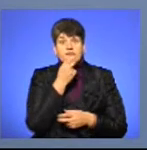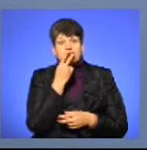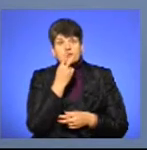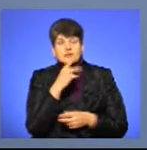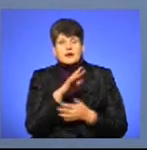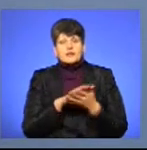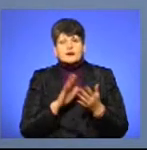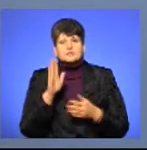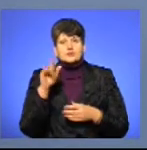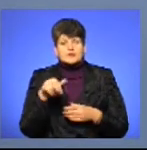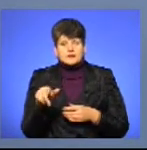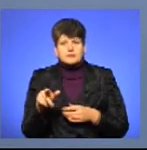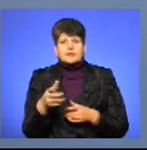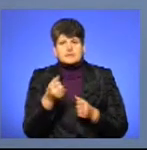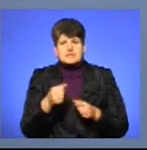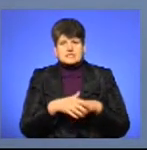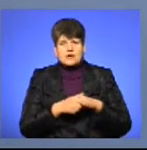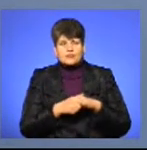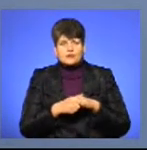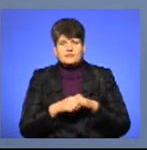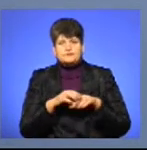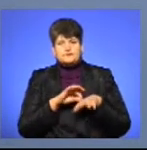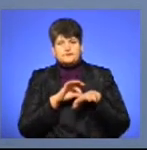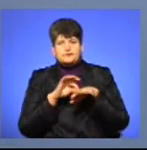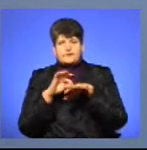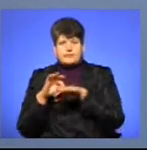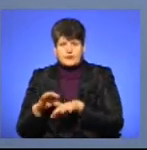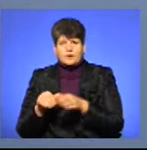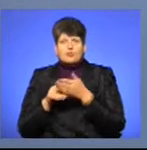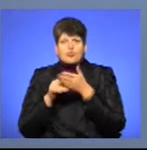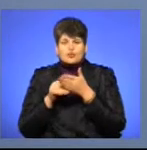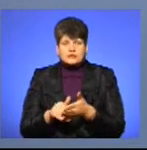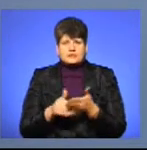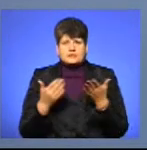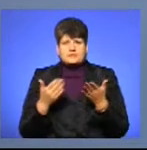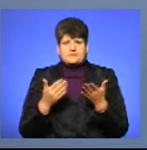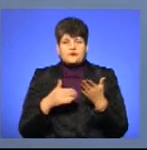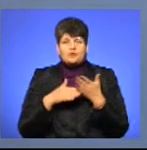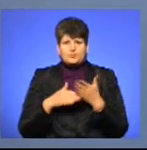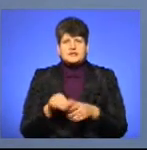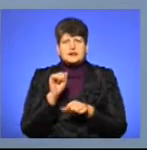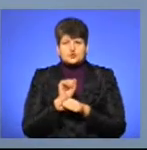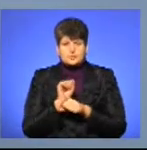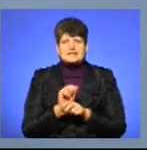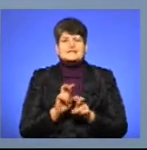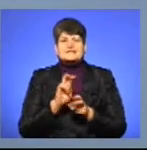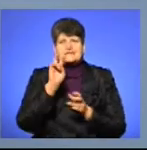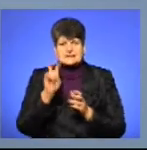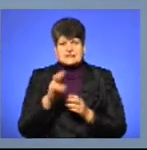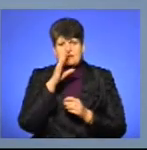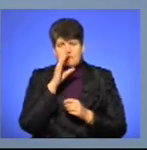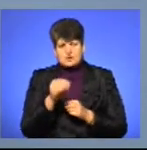вона далі буде йти, а підійдіть, візьміть за руку, перевідіть, допоможіть. Допоможіть на зупинці сісти в цю